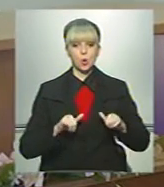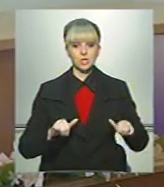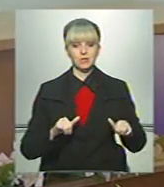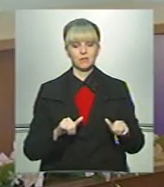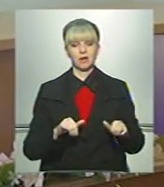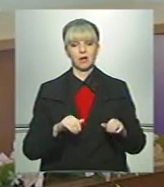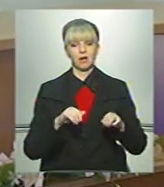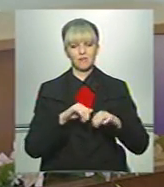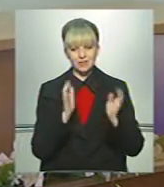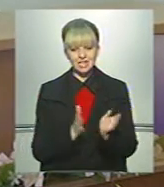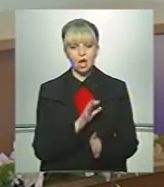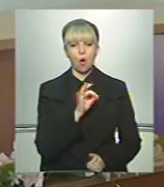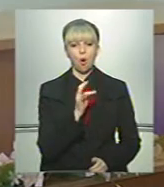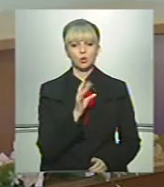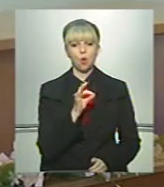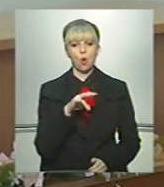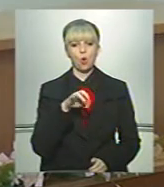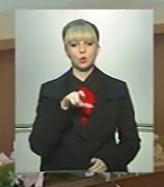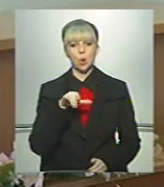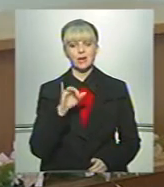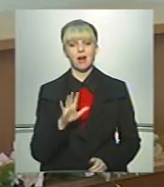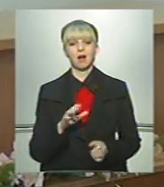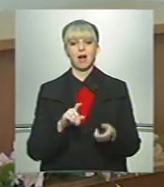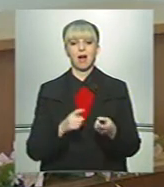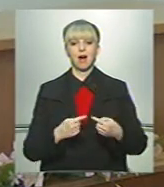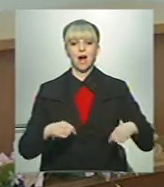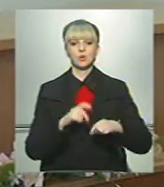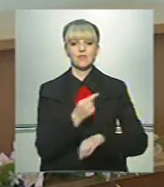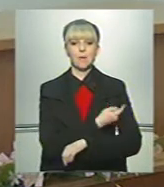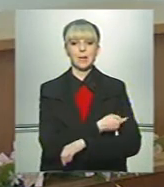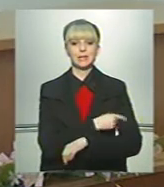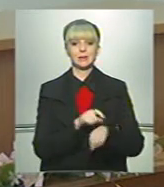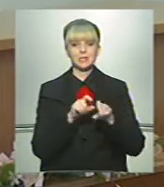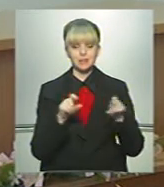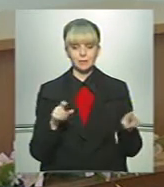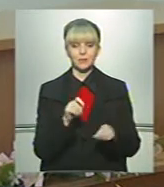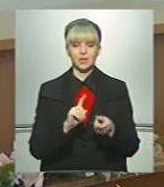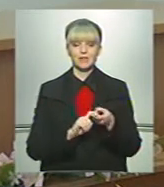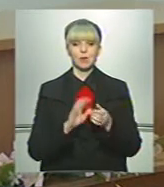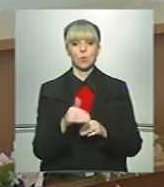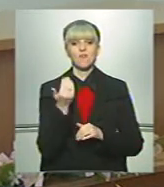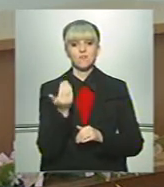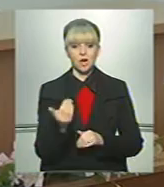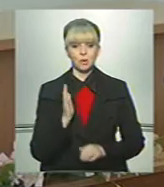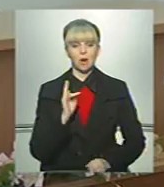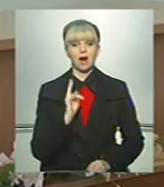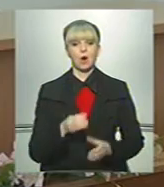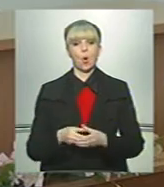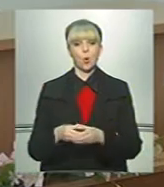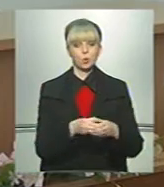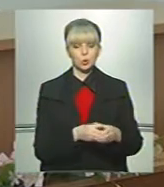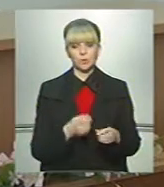онкології, галузі в медицині. І від того буде залежати ваше майбутнє, як колективе.